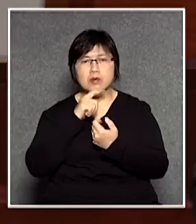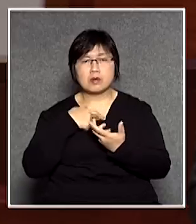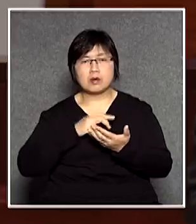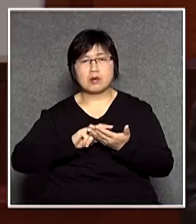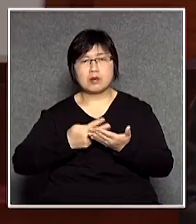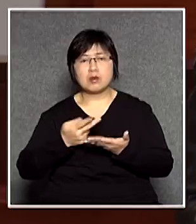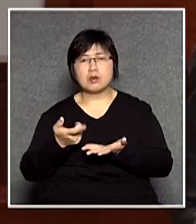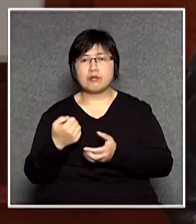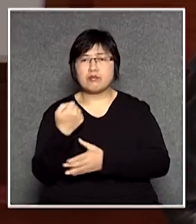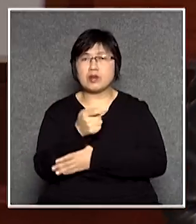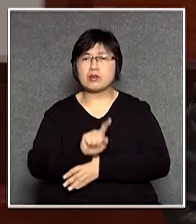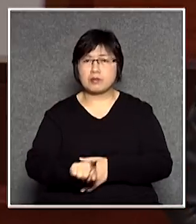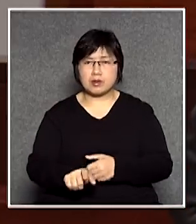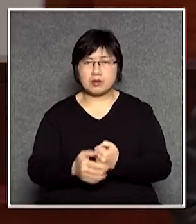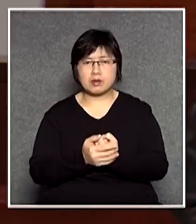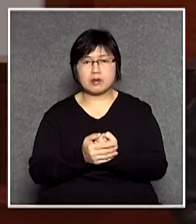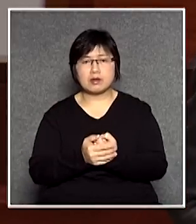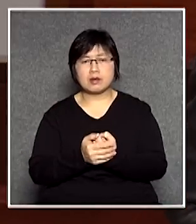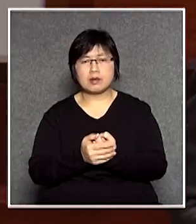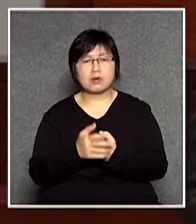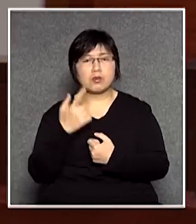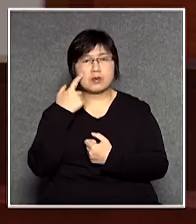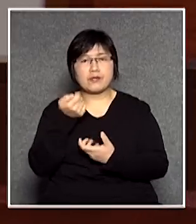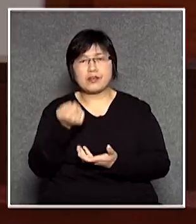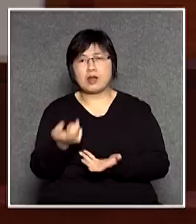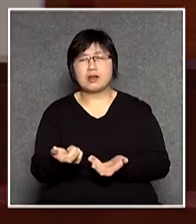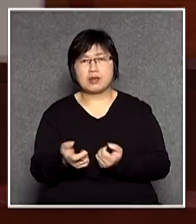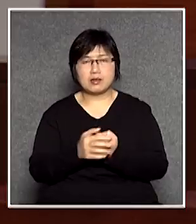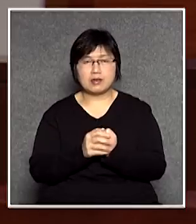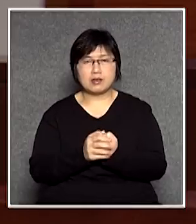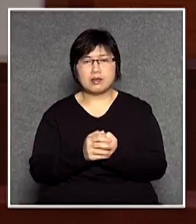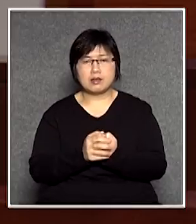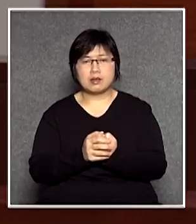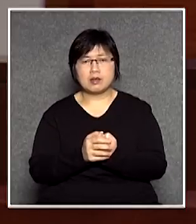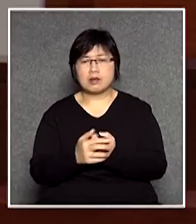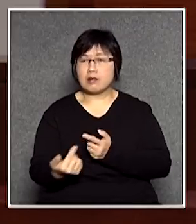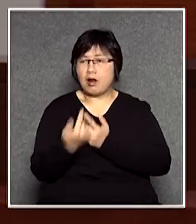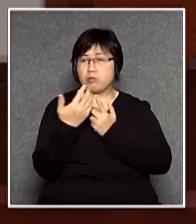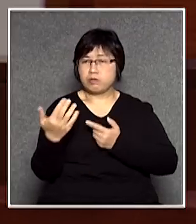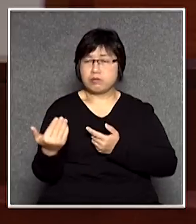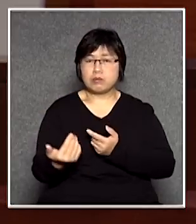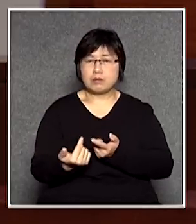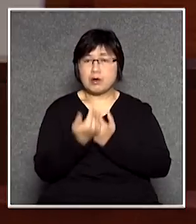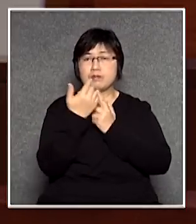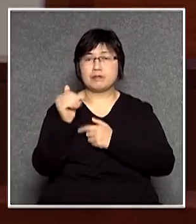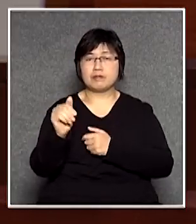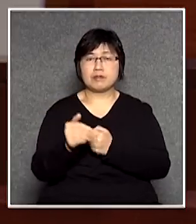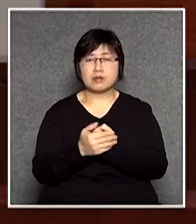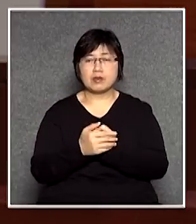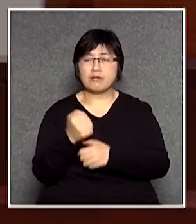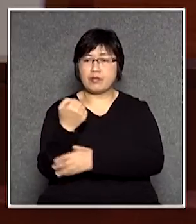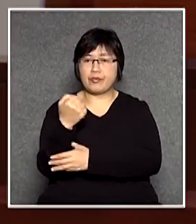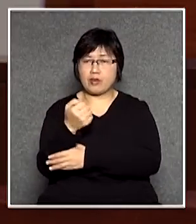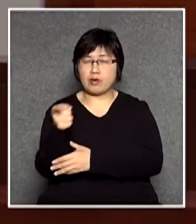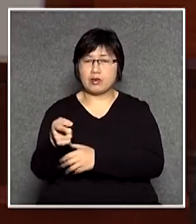案你有什麼反對呢很簡單你駁我吧你反對的話